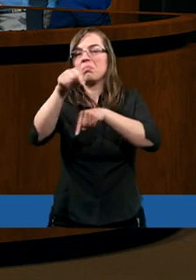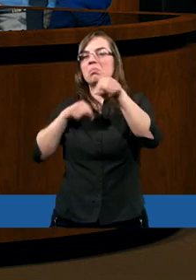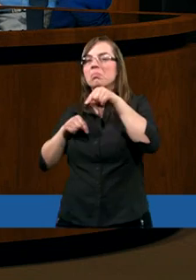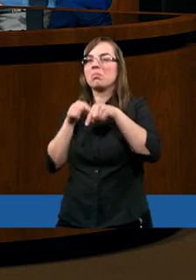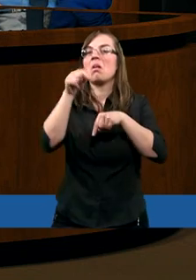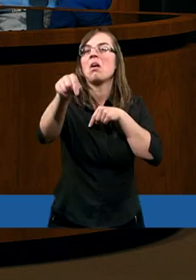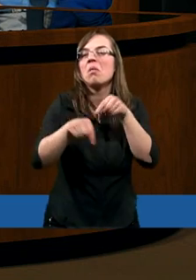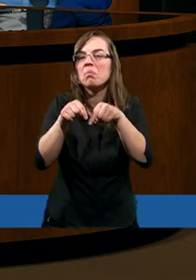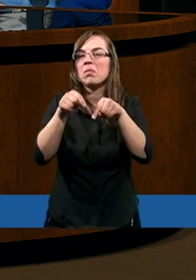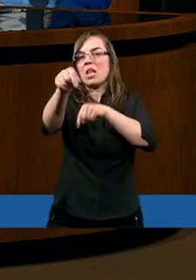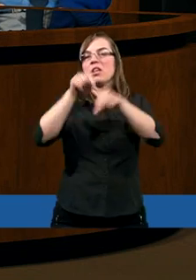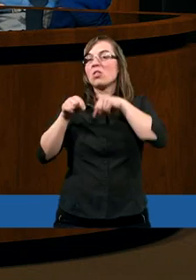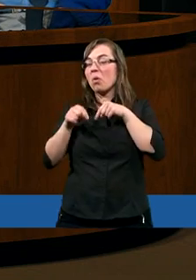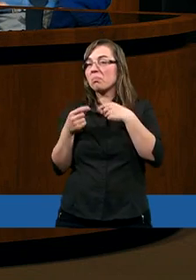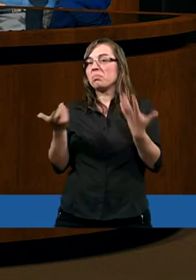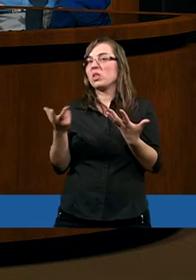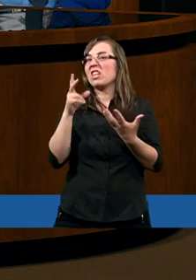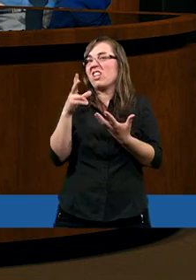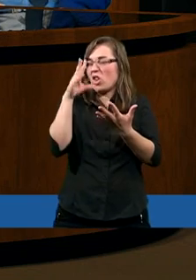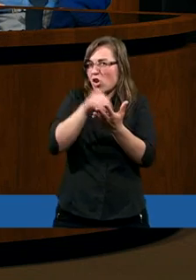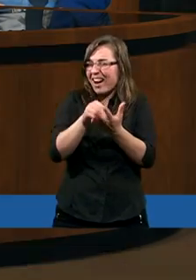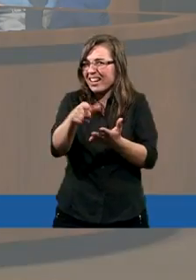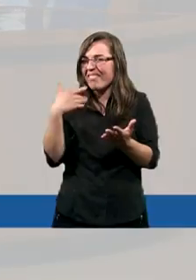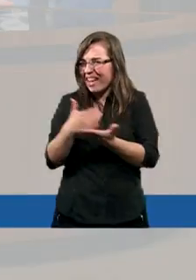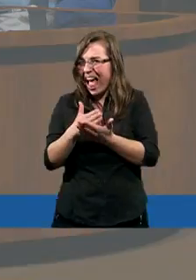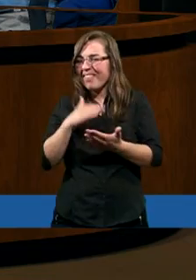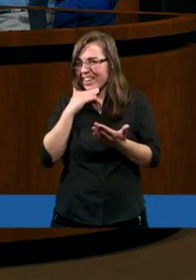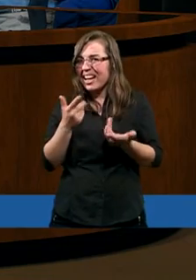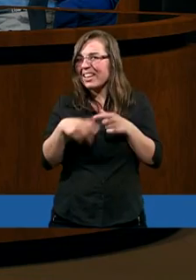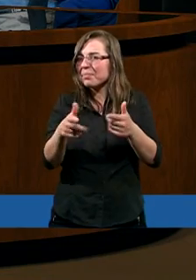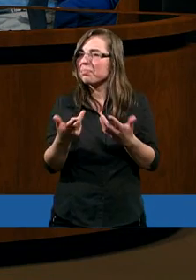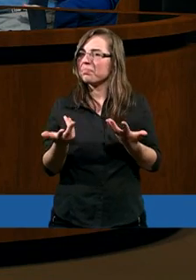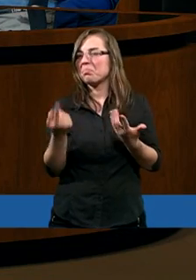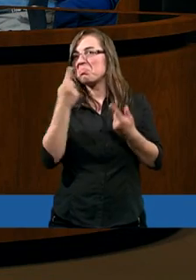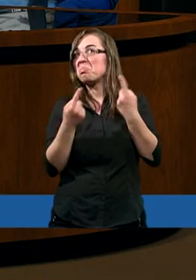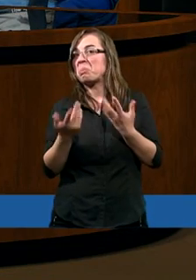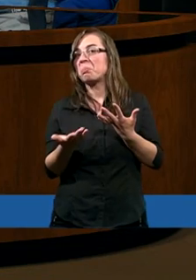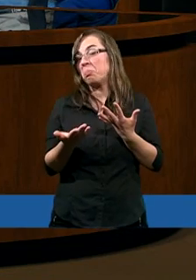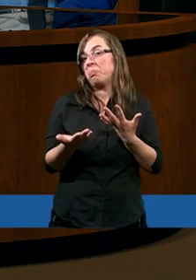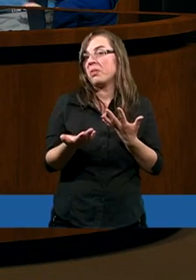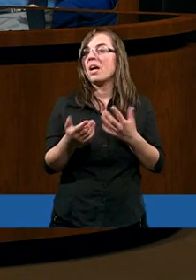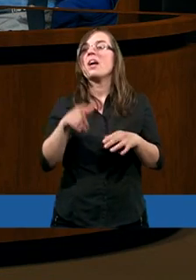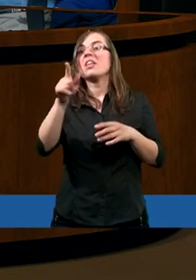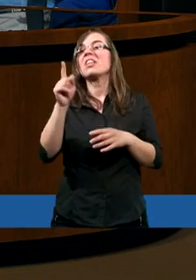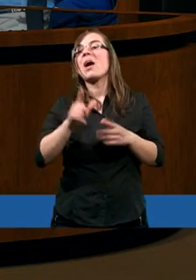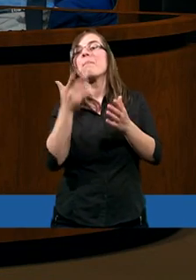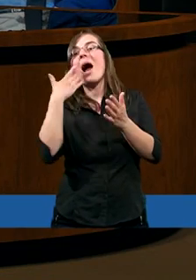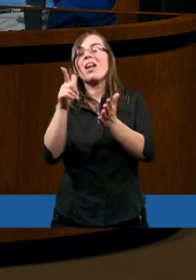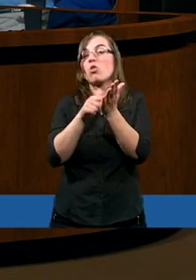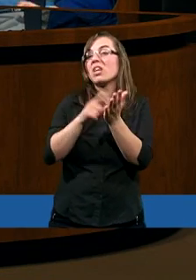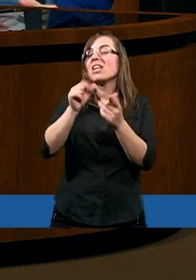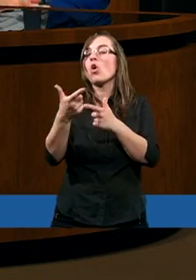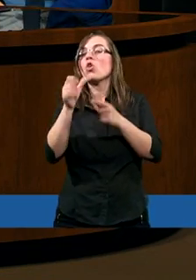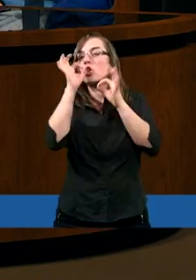kroki do przodu, dwa kroki do tyłu w tym naszym doświadczeniu wiary? Że tak jest, to jest bardzo często coś